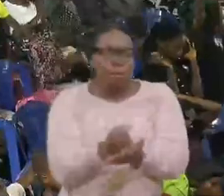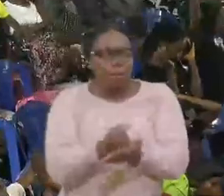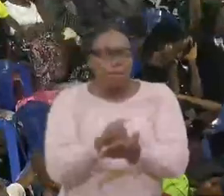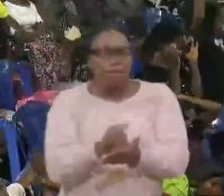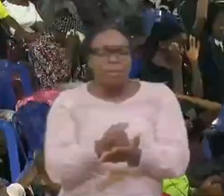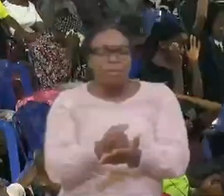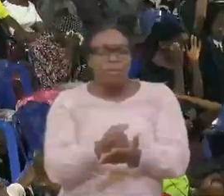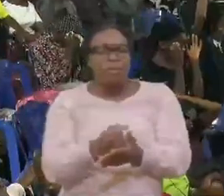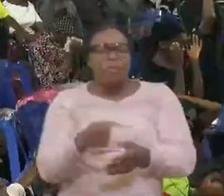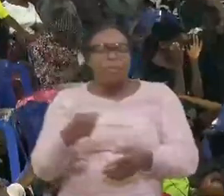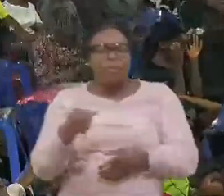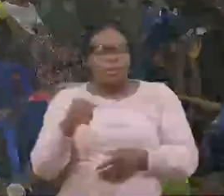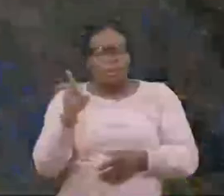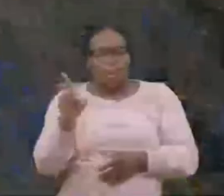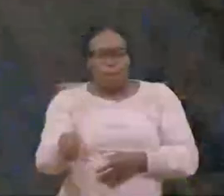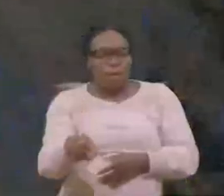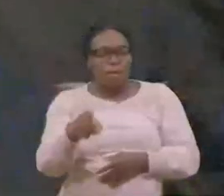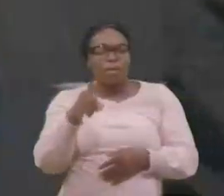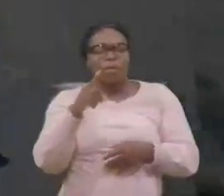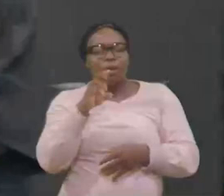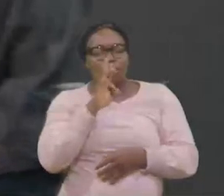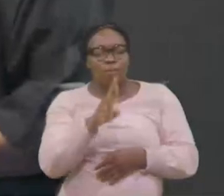Je suis sauvé,